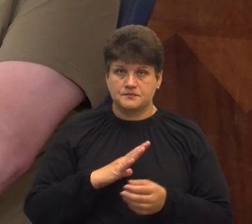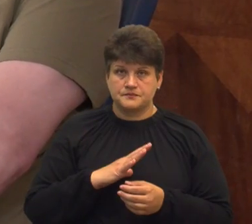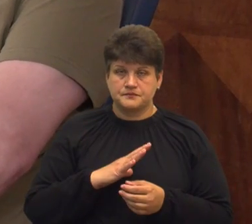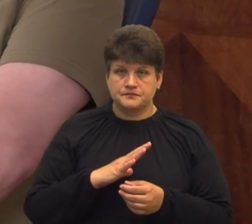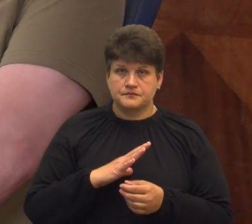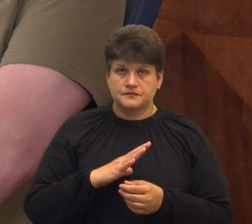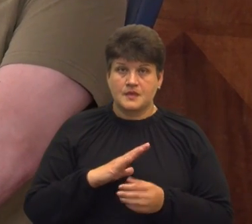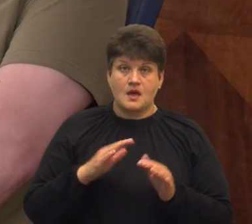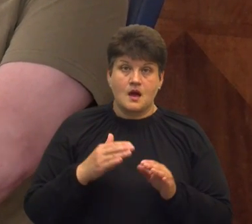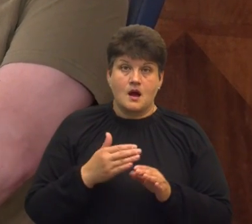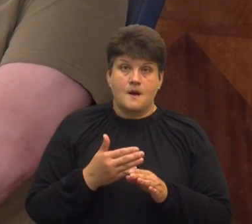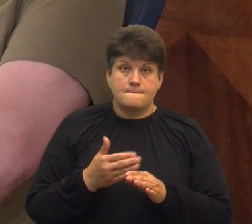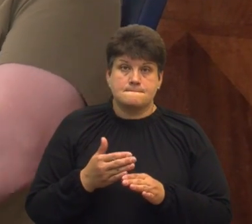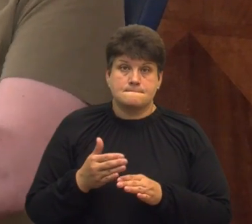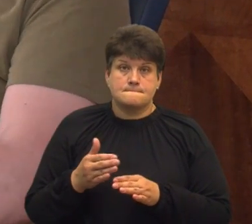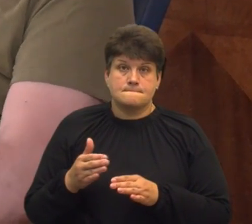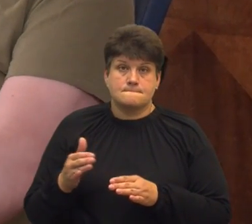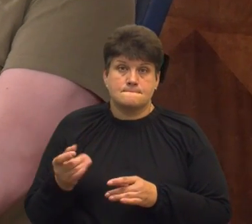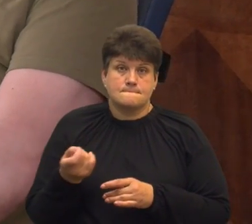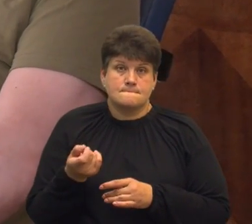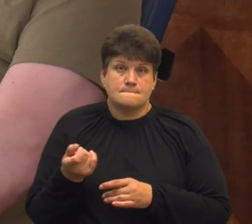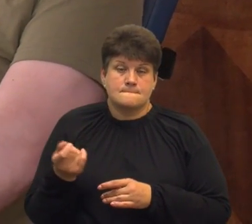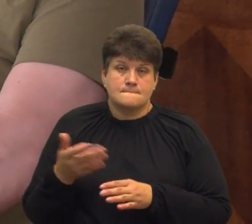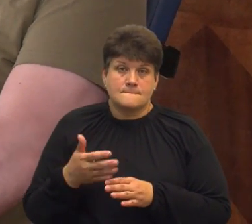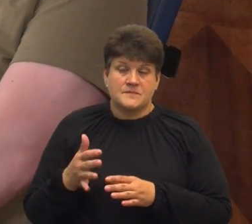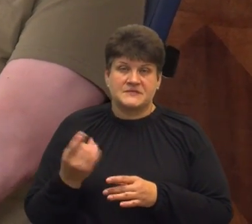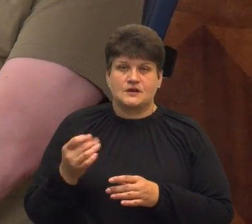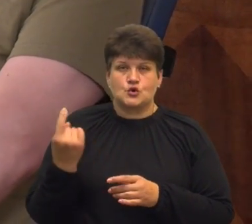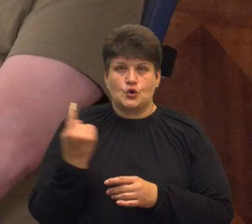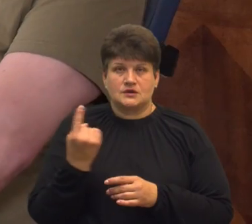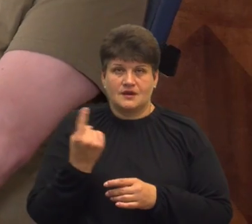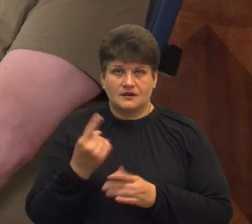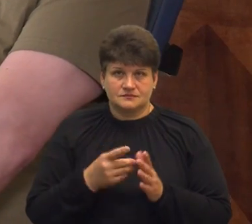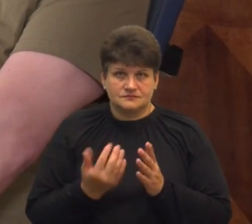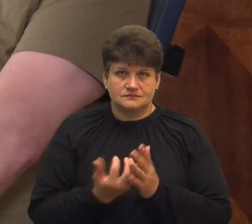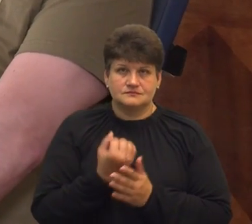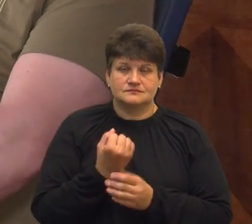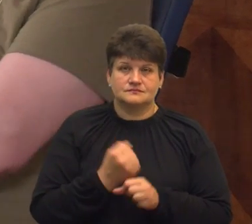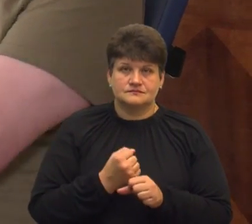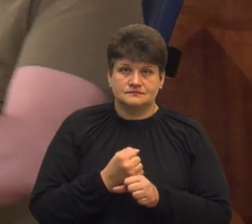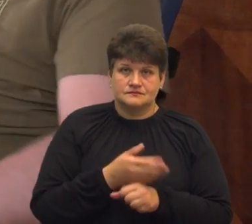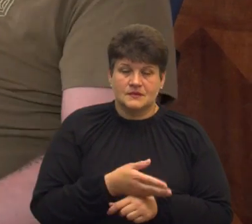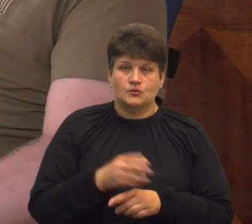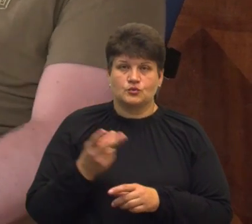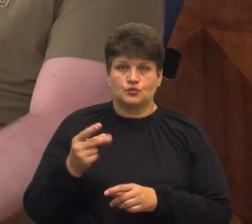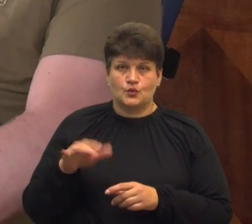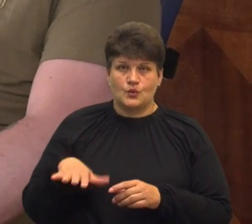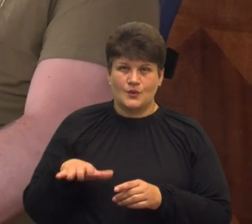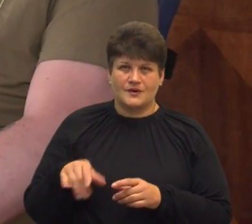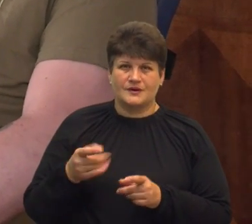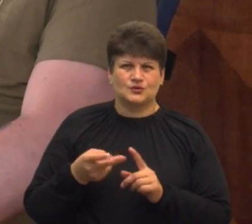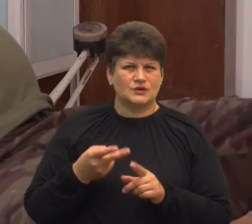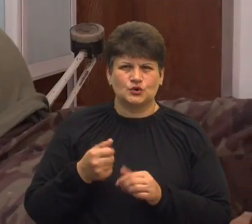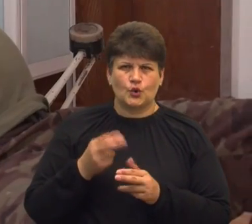Ну, а потім все по чуть-чуть, одразу одна нога включилася, потім інша, інша ще не до